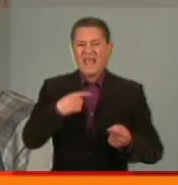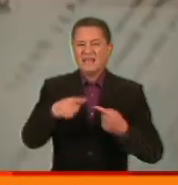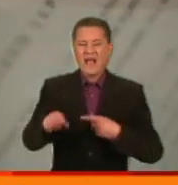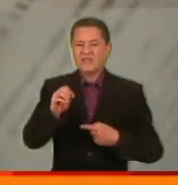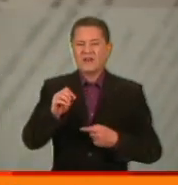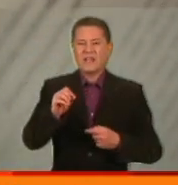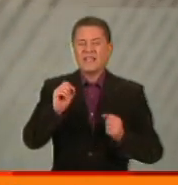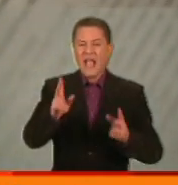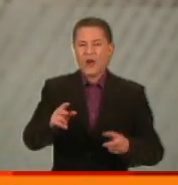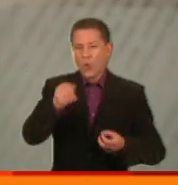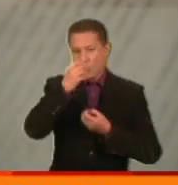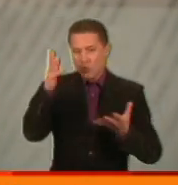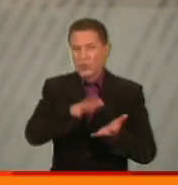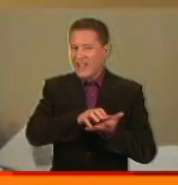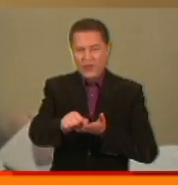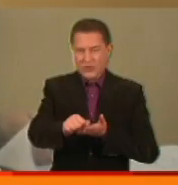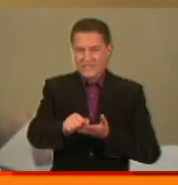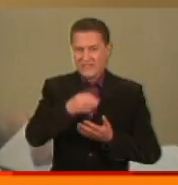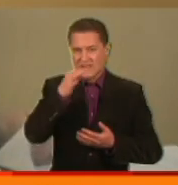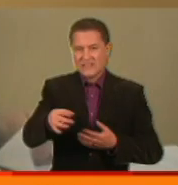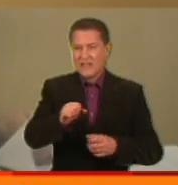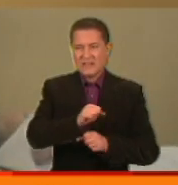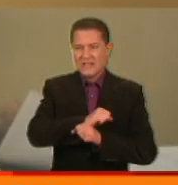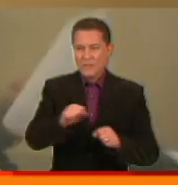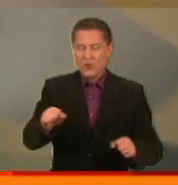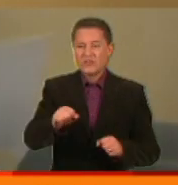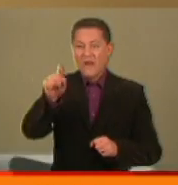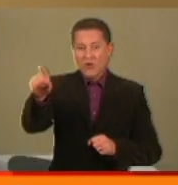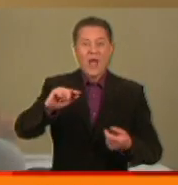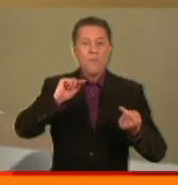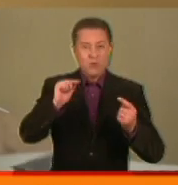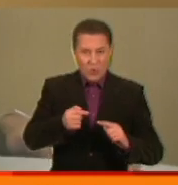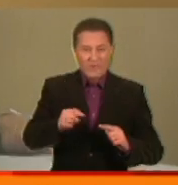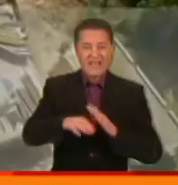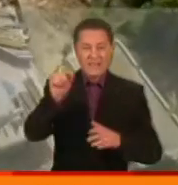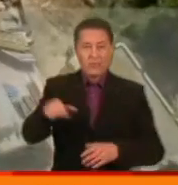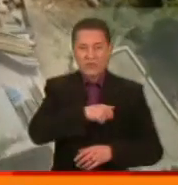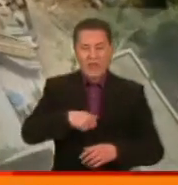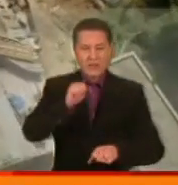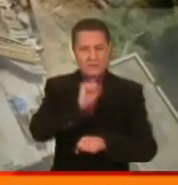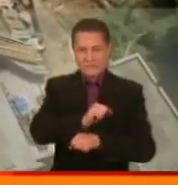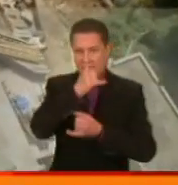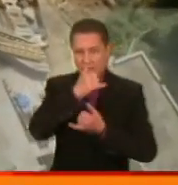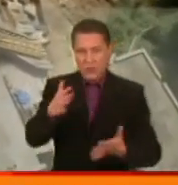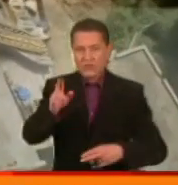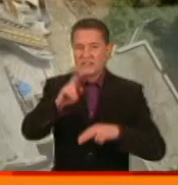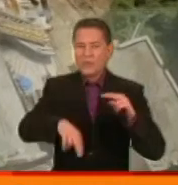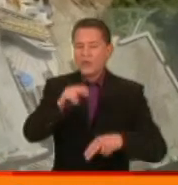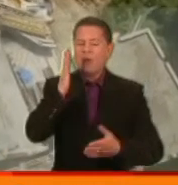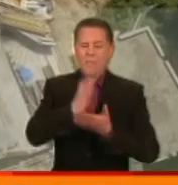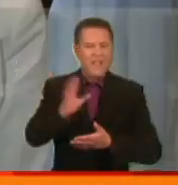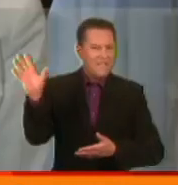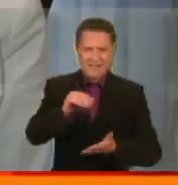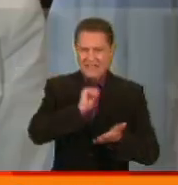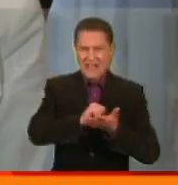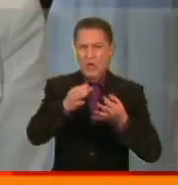розцінювати. Проти і депутатка Київради Балицька. Утім, зупинити спорудження вже понад рік ніхто не може. Забудовник має усі дозволи.